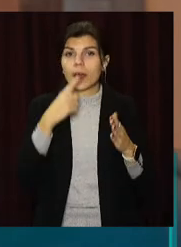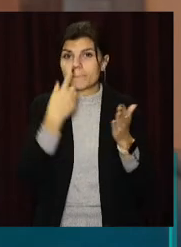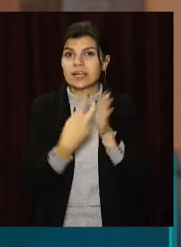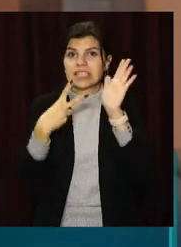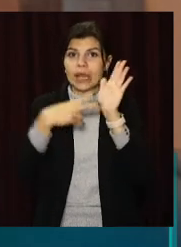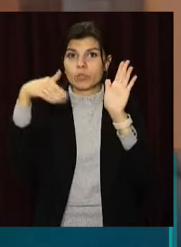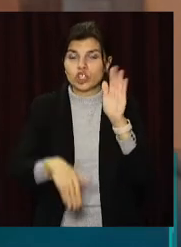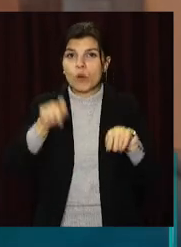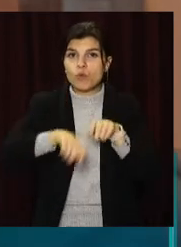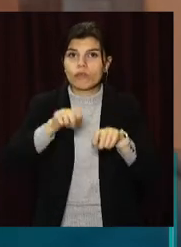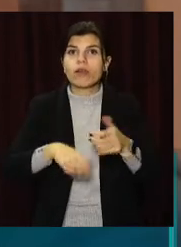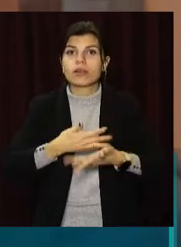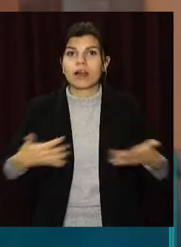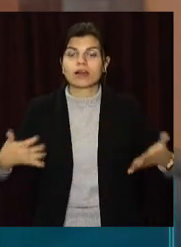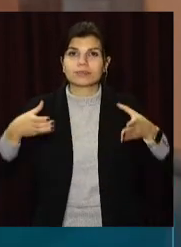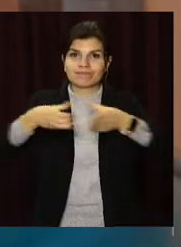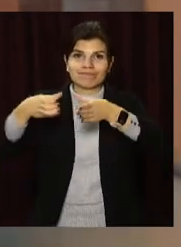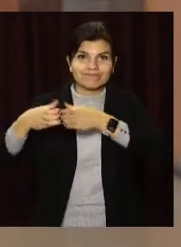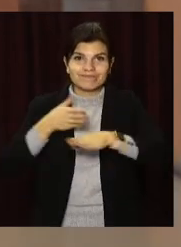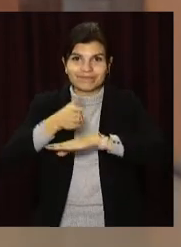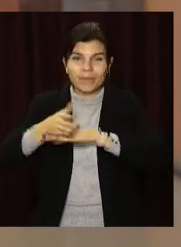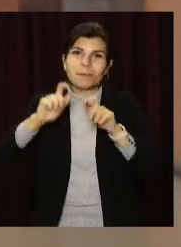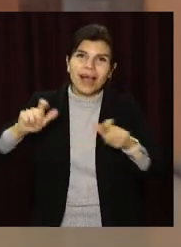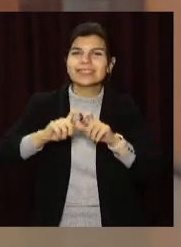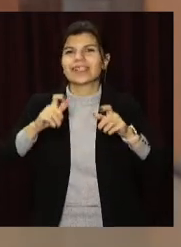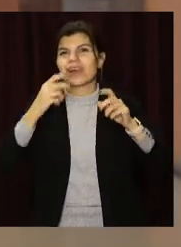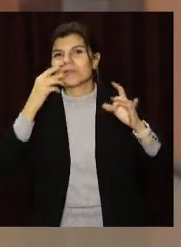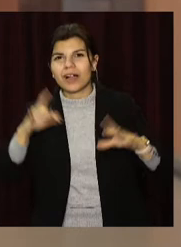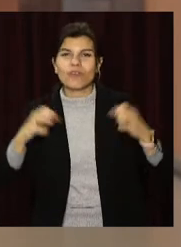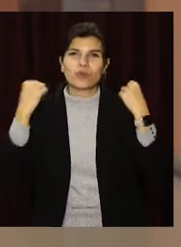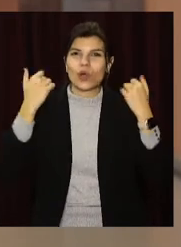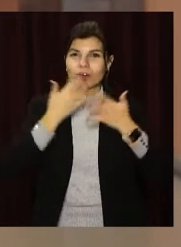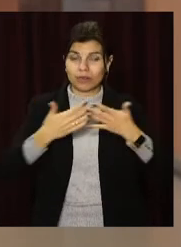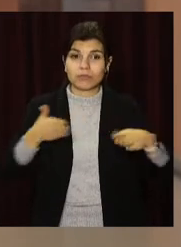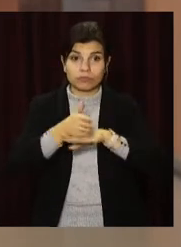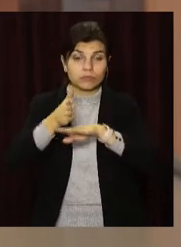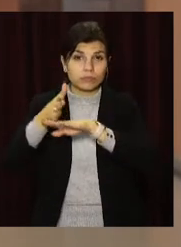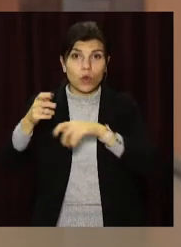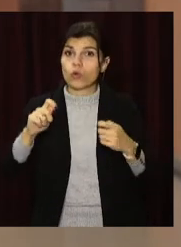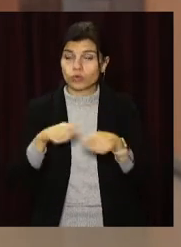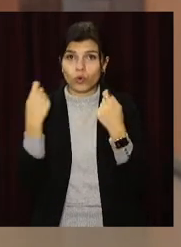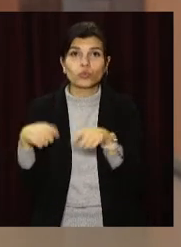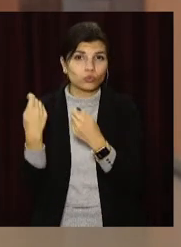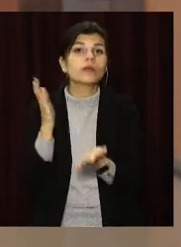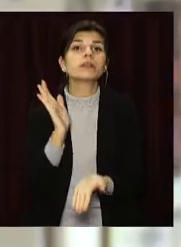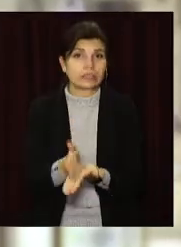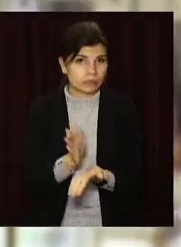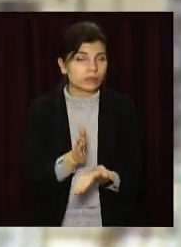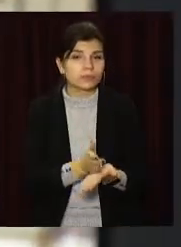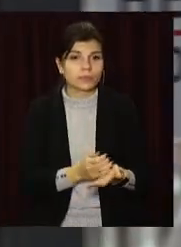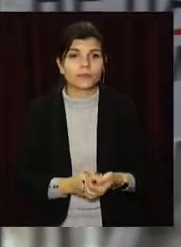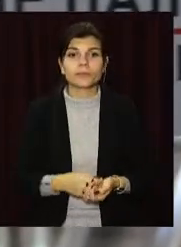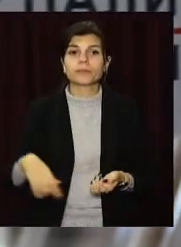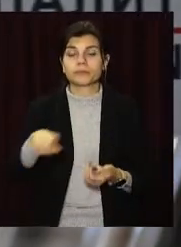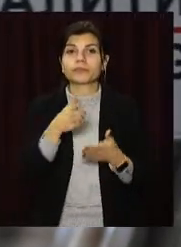7 тисяч перевірок різних суб'єктів господарувань. І порушення припадає на чверть наших перевірок». У